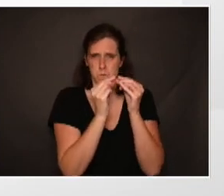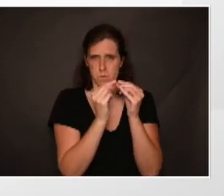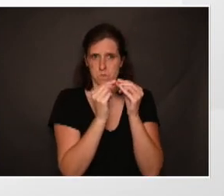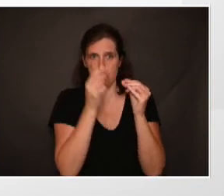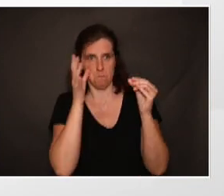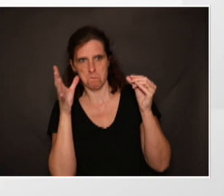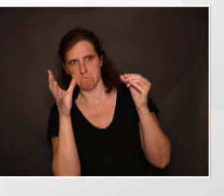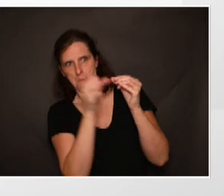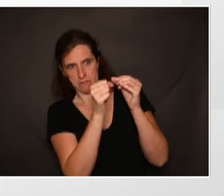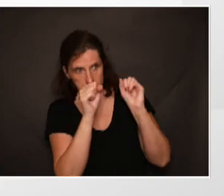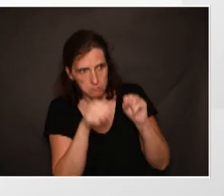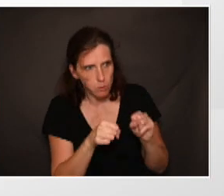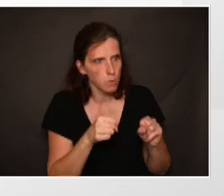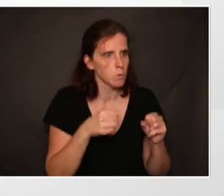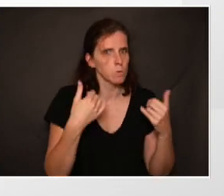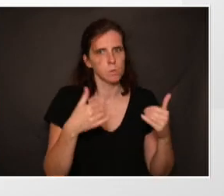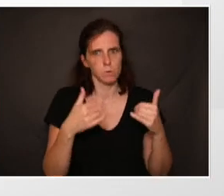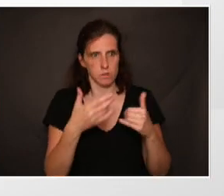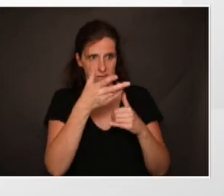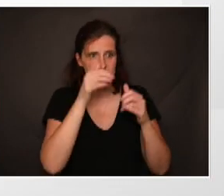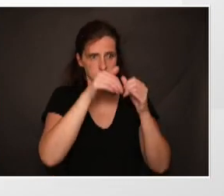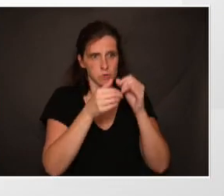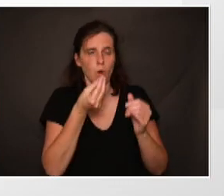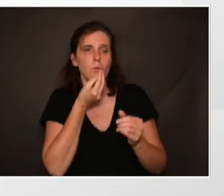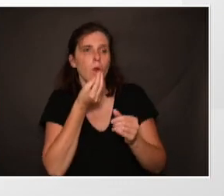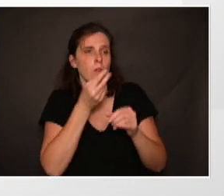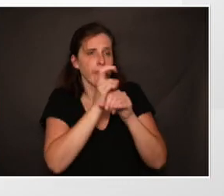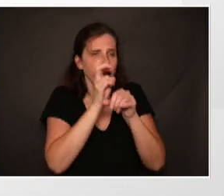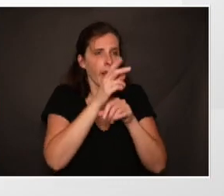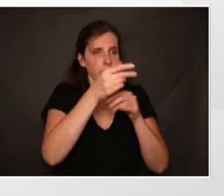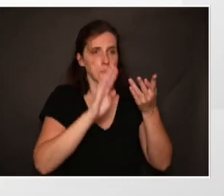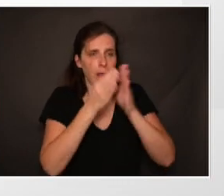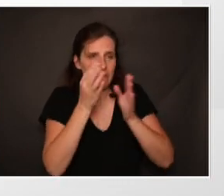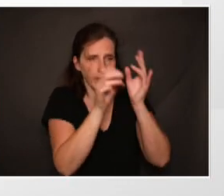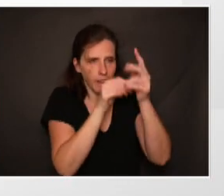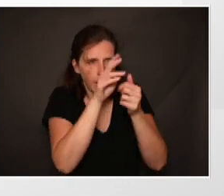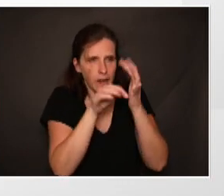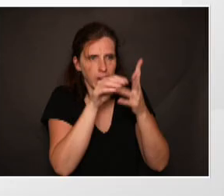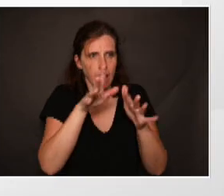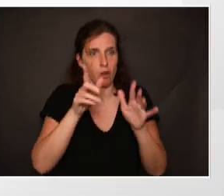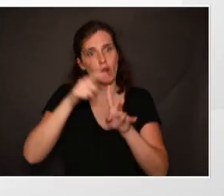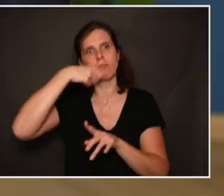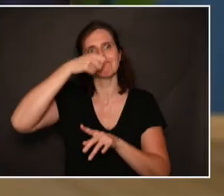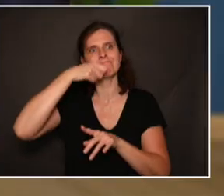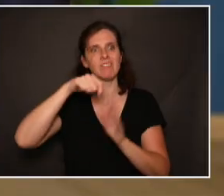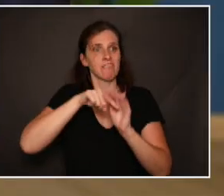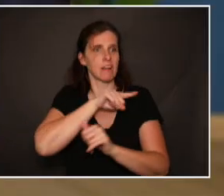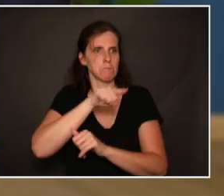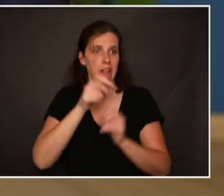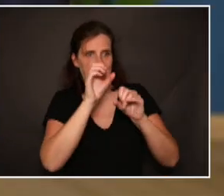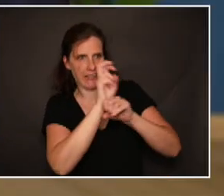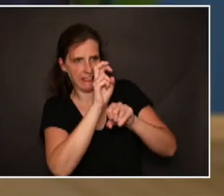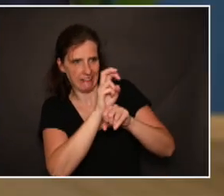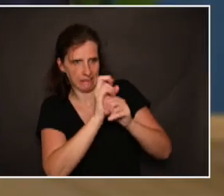à l'œil nu. Ce sont finalement une association de débris alimentaires et de bactéries qu'on ne nettoie pas avec le brossage dentaire.